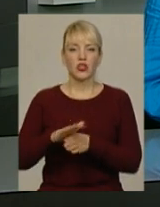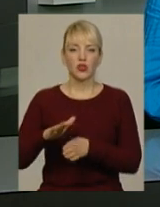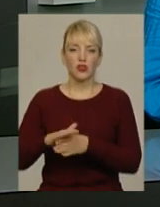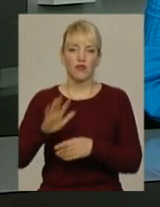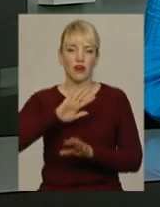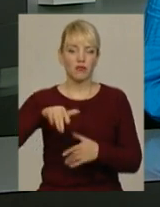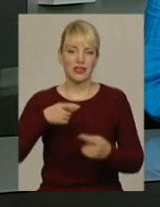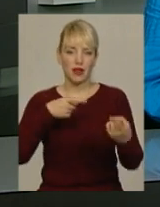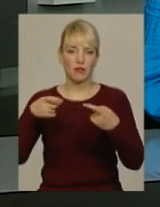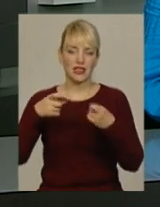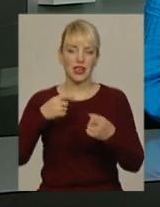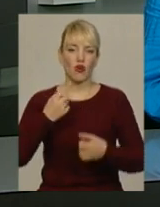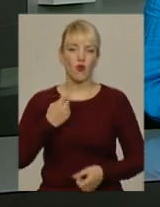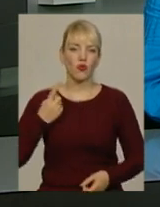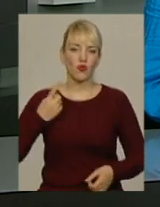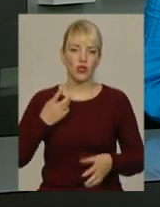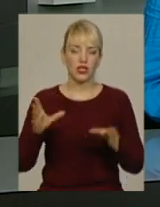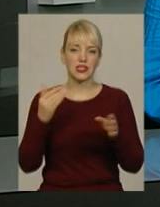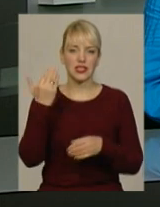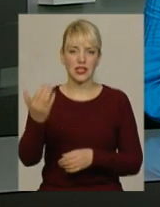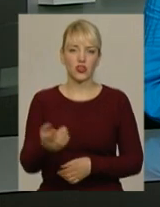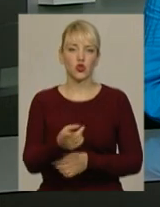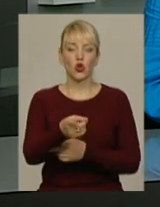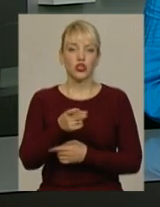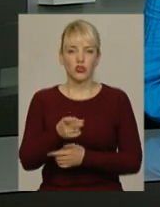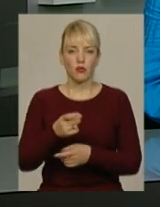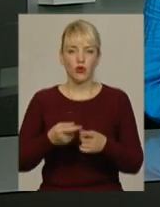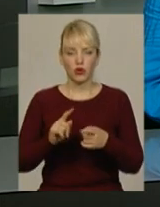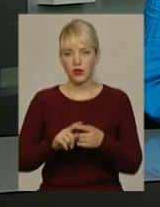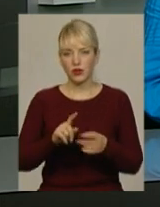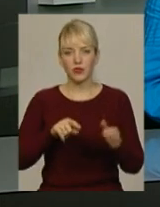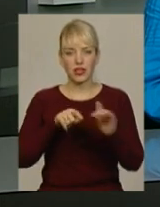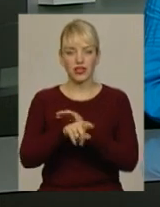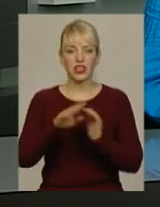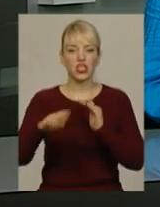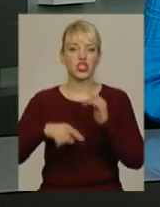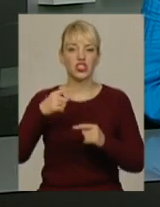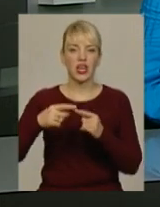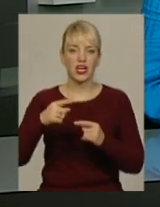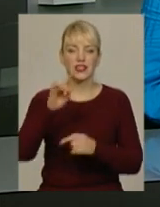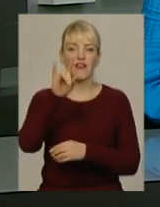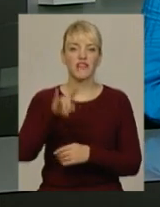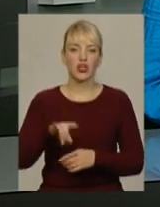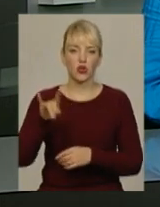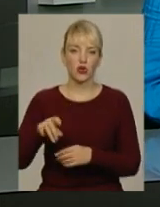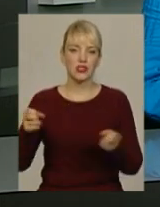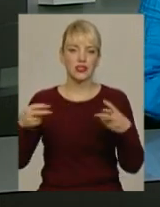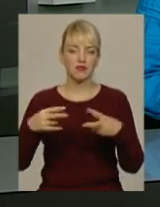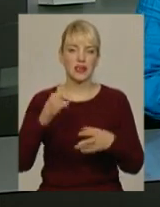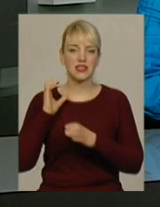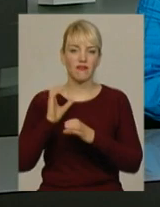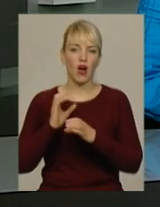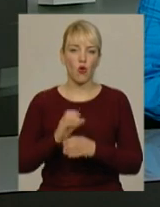перестрілки з конвоїрами, з їхньою зброєю чоловіки втекли через вікно спецвагона потяга. Про деталі втечі у